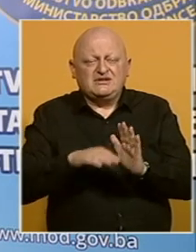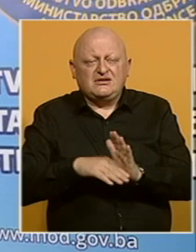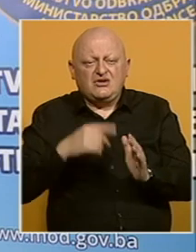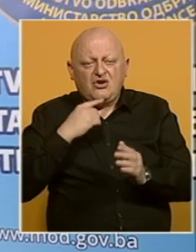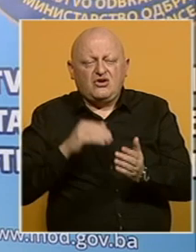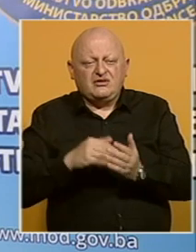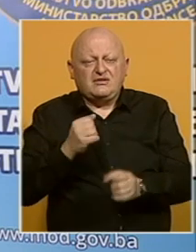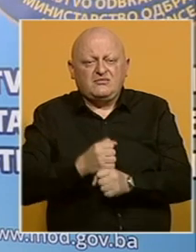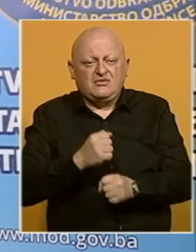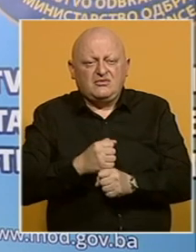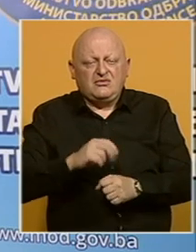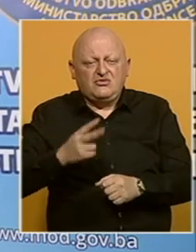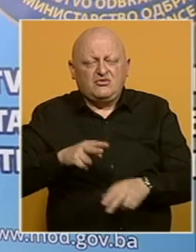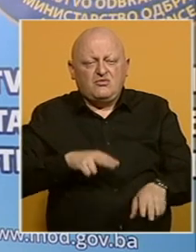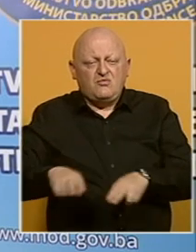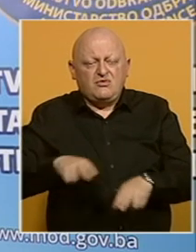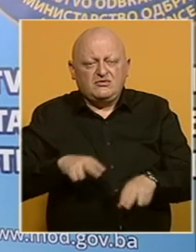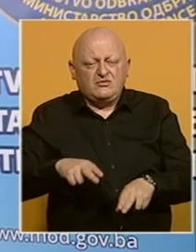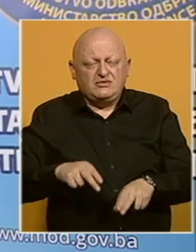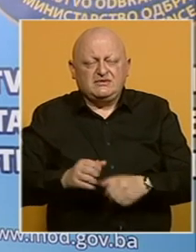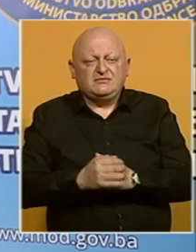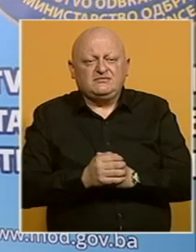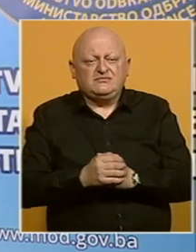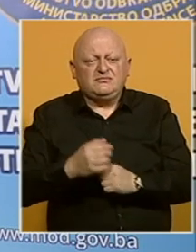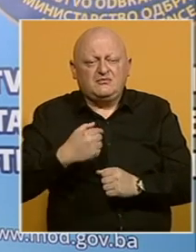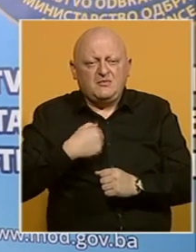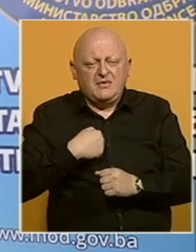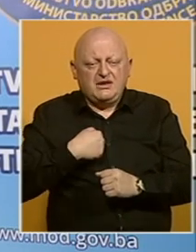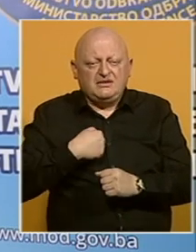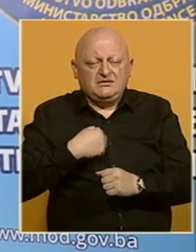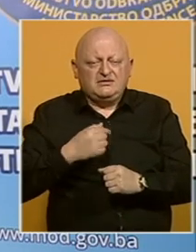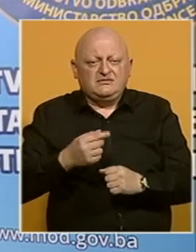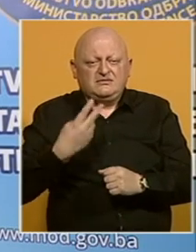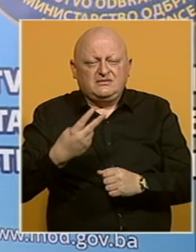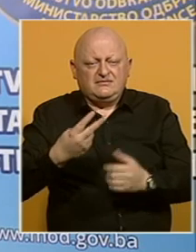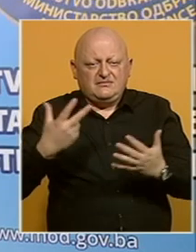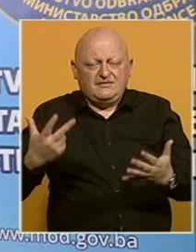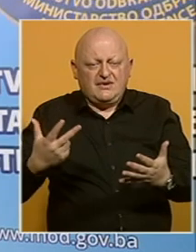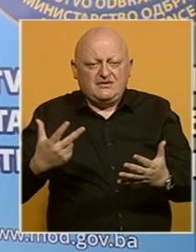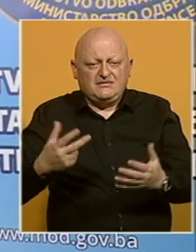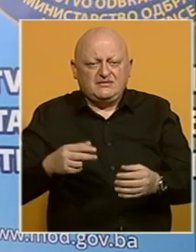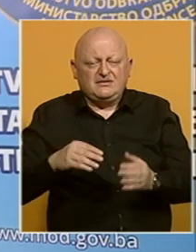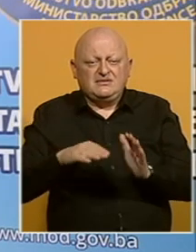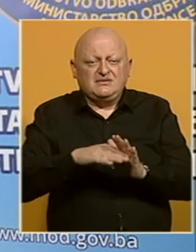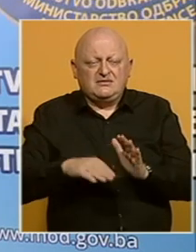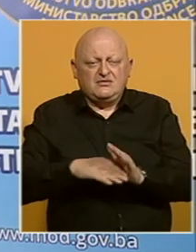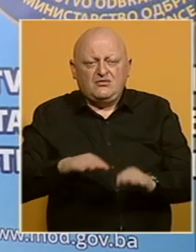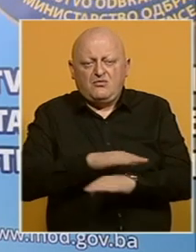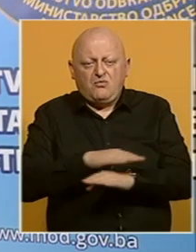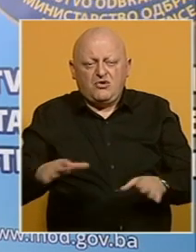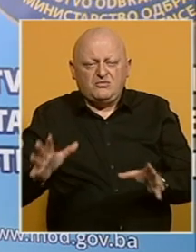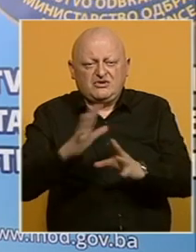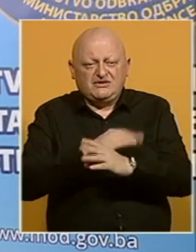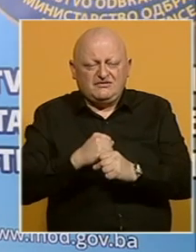kojima je trebalo rati sa drugim ministarstva i drugim agencijama. Mi smo 28 zadataka u potpunosti